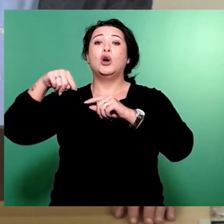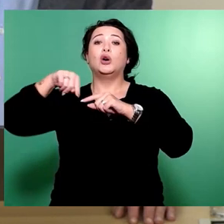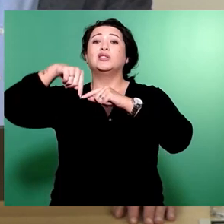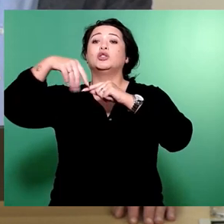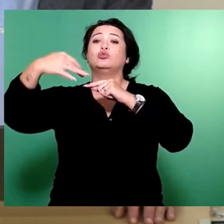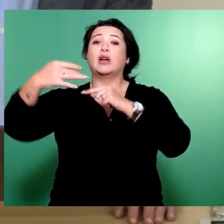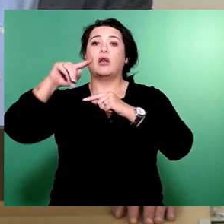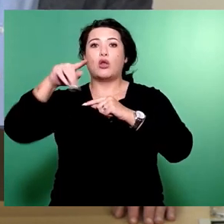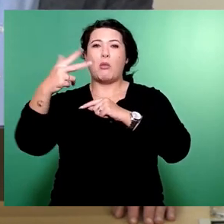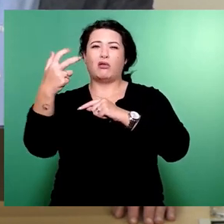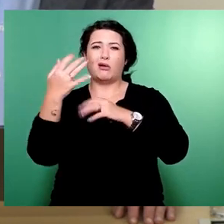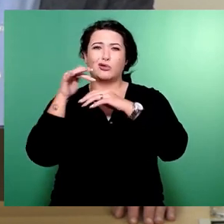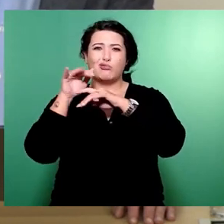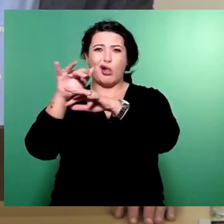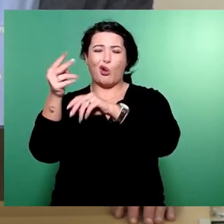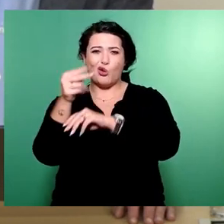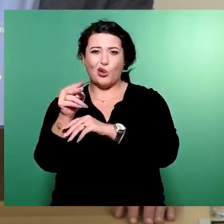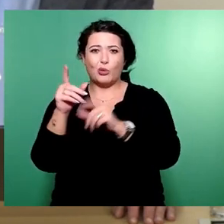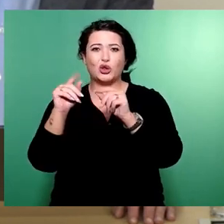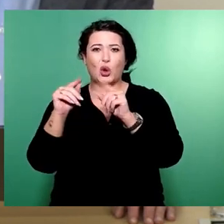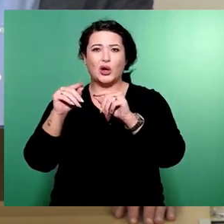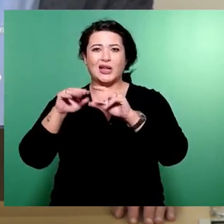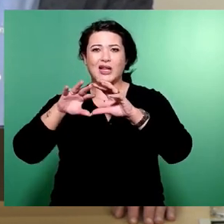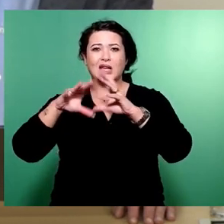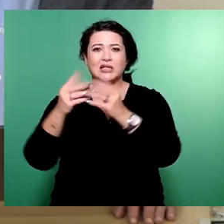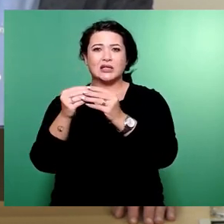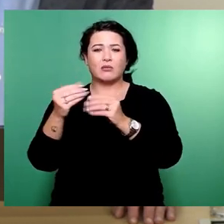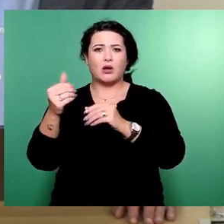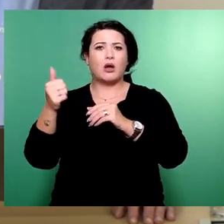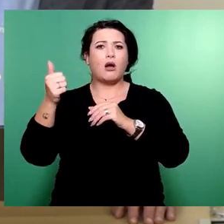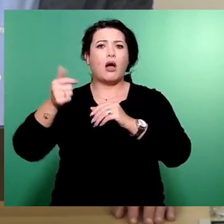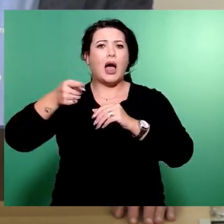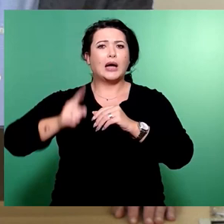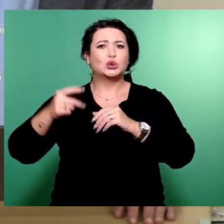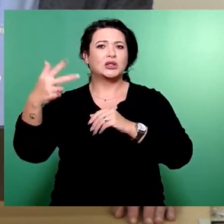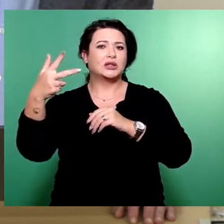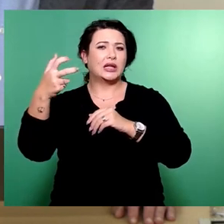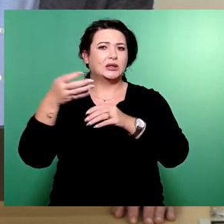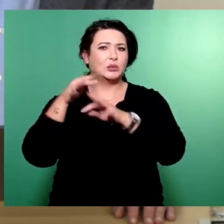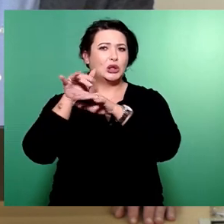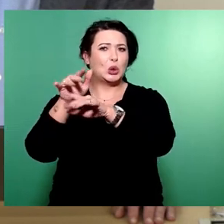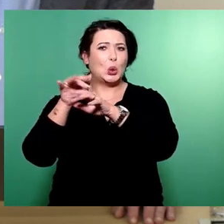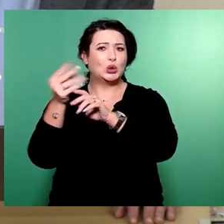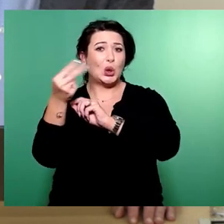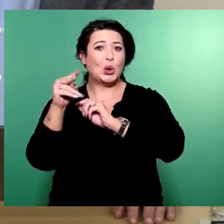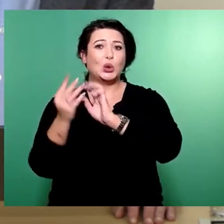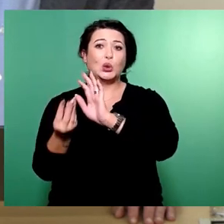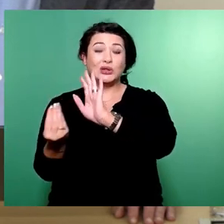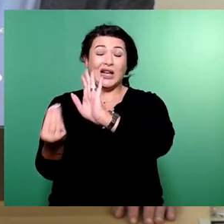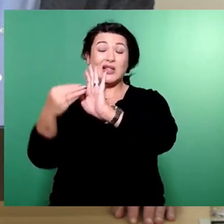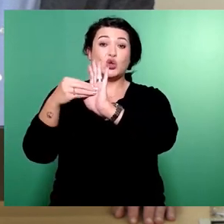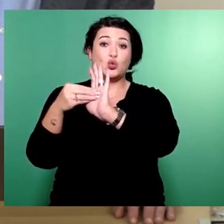insgesamt 130 Millionen Euro in den Haushaltsplan zusätzlich eingestellt.